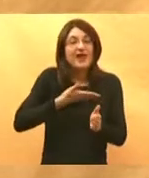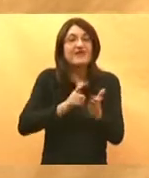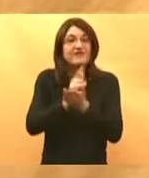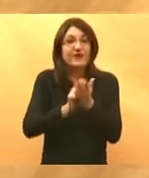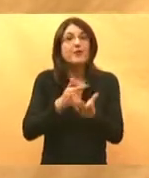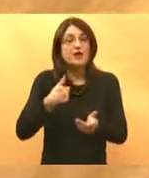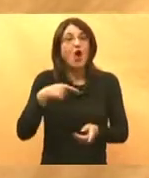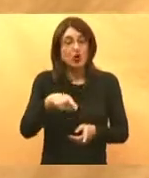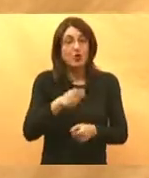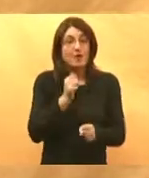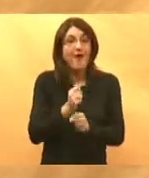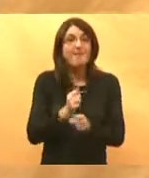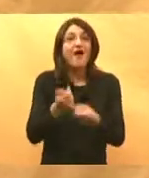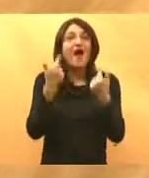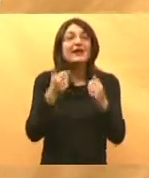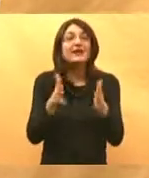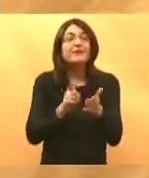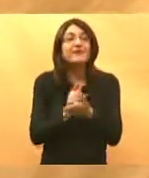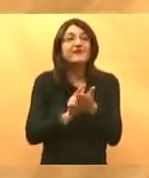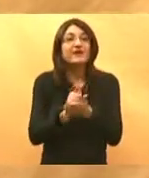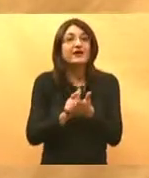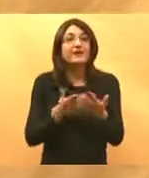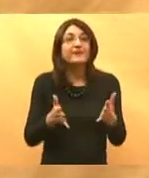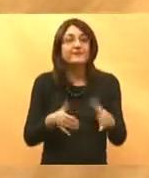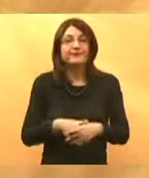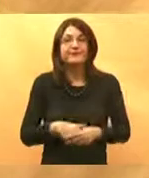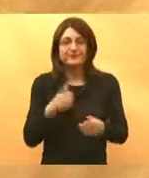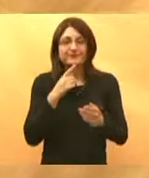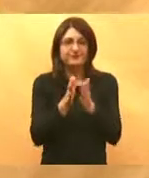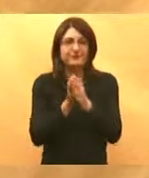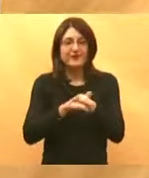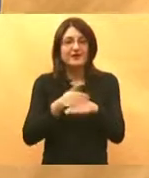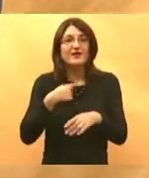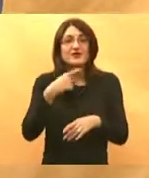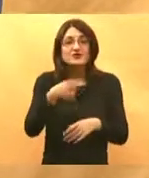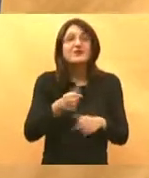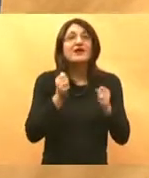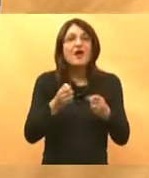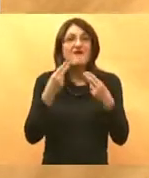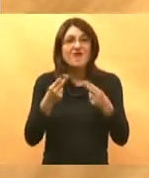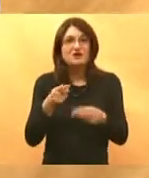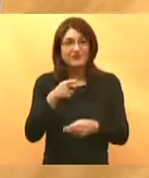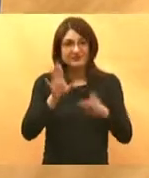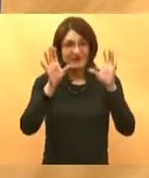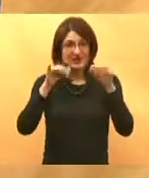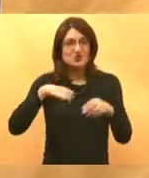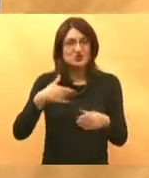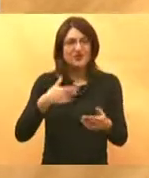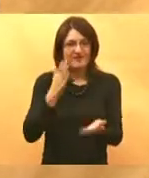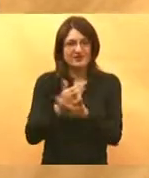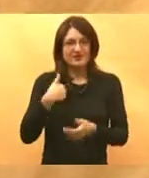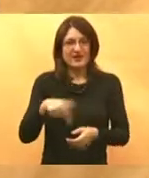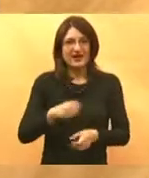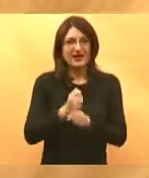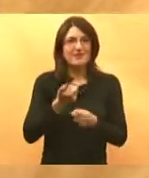a mi ćemo to napraviti to nije problem ali još jedna samo da oprostite Sonja ono što mislim da je bitno mi smo bili do sad u ovih deseta godina koliko ja radim u zdravstvenom